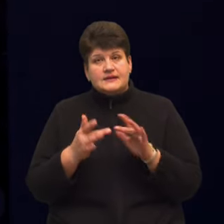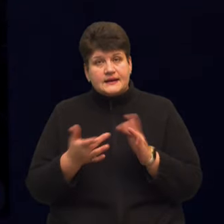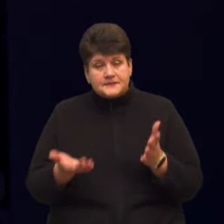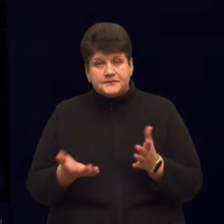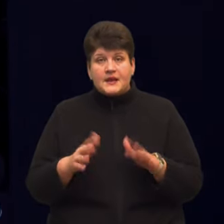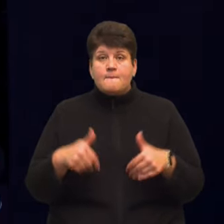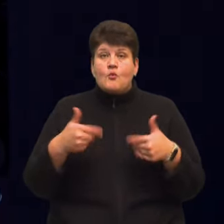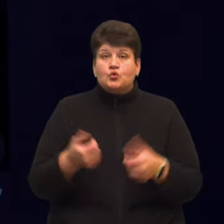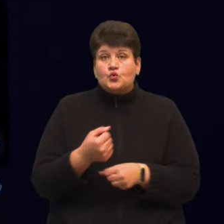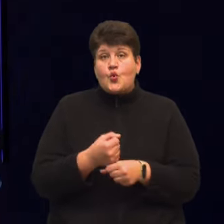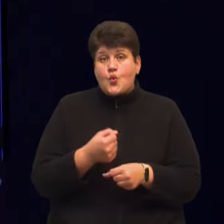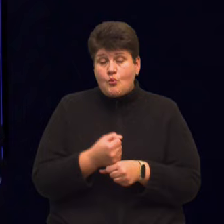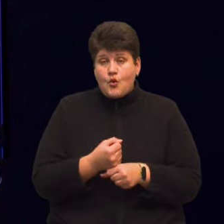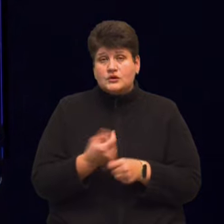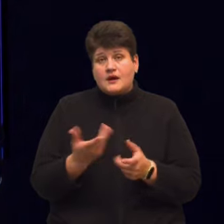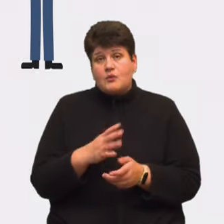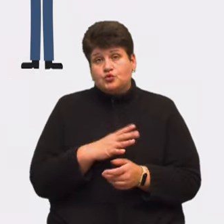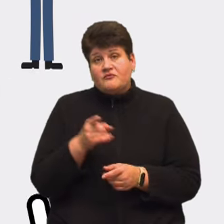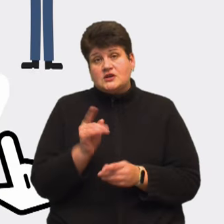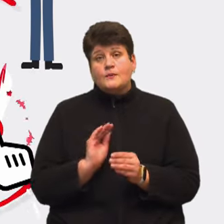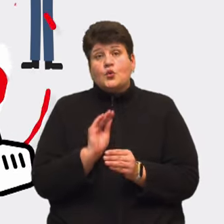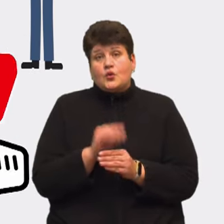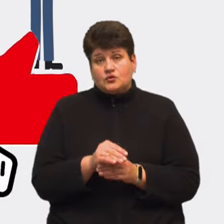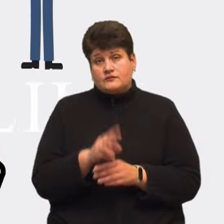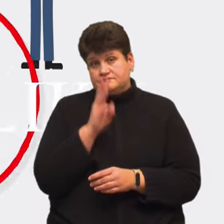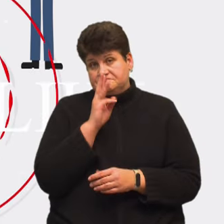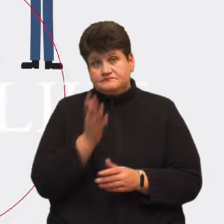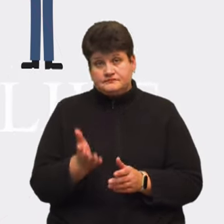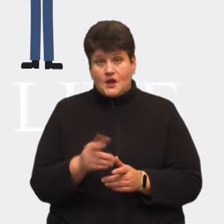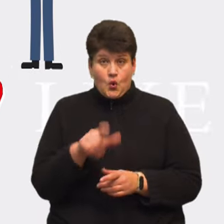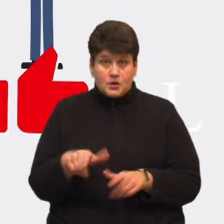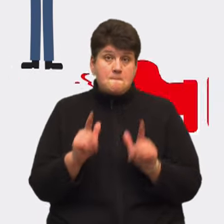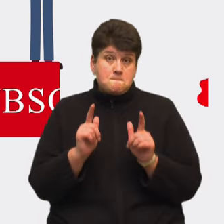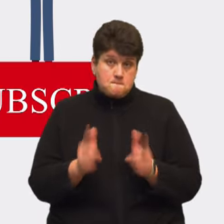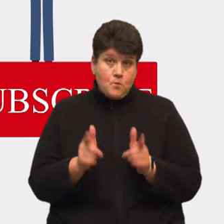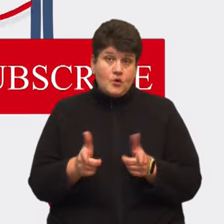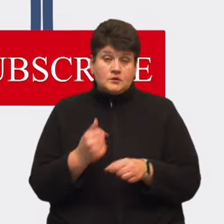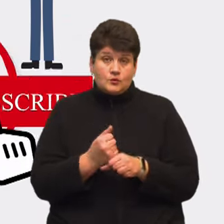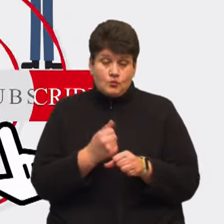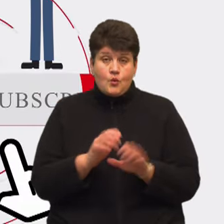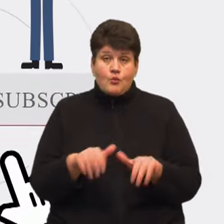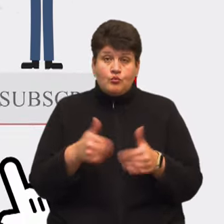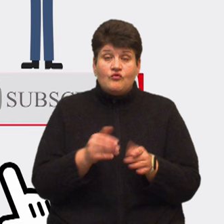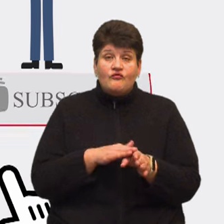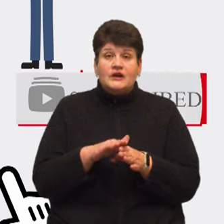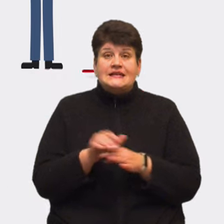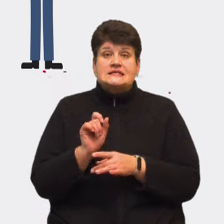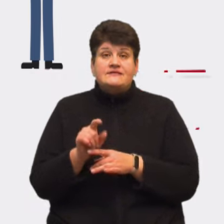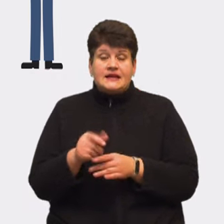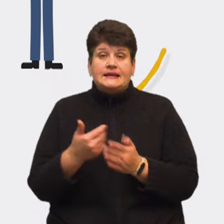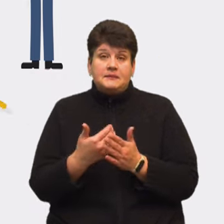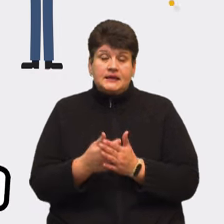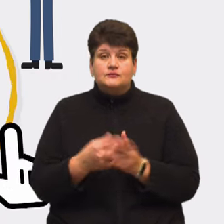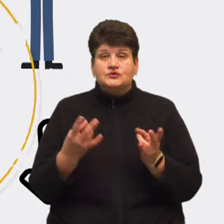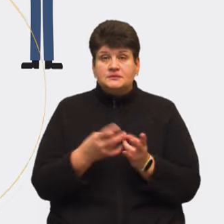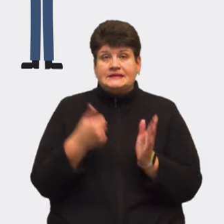пропонує роботу, яка була вашим додатковим заробітком. Людям, які погодилися на таку роботу, пропонують виконати завдання. Наприклад, потрібно